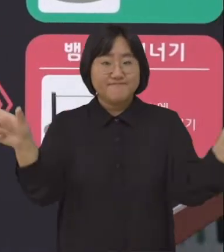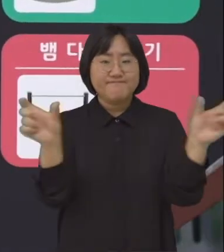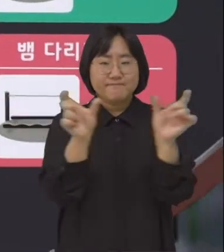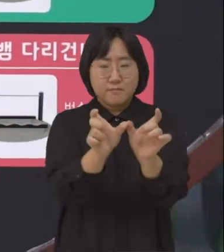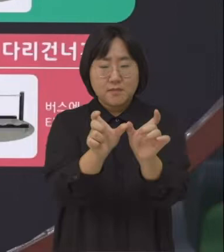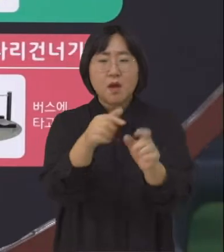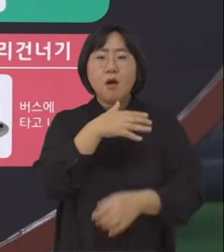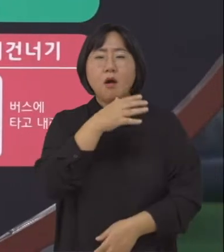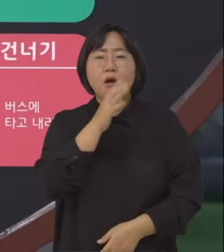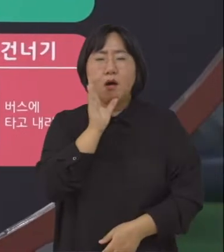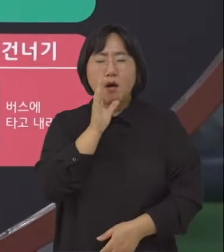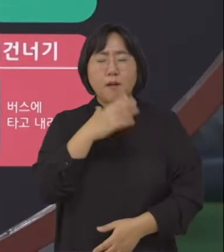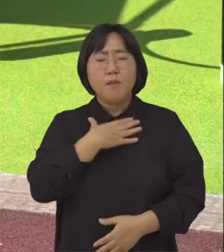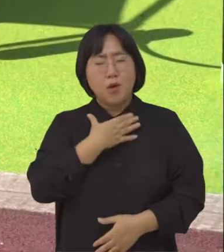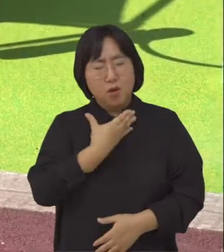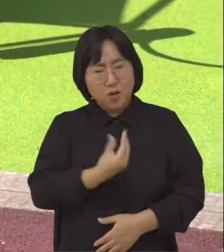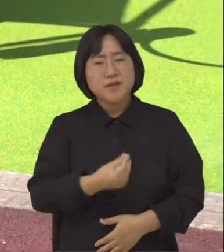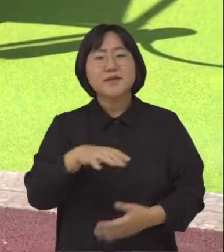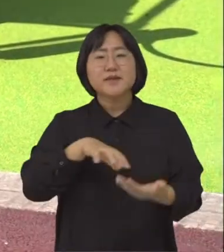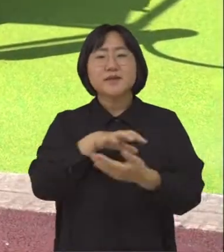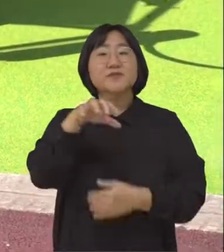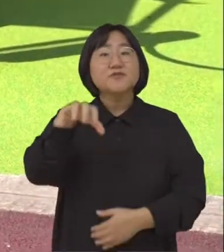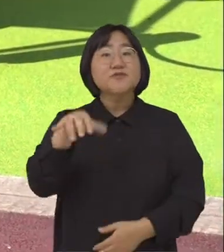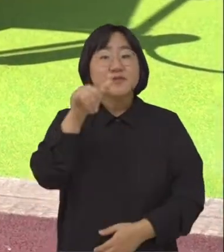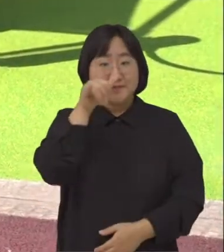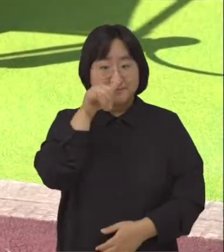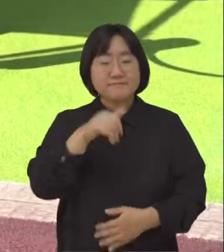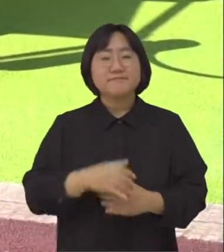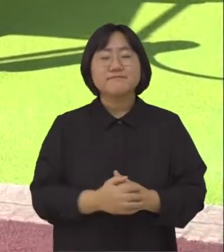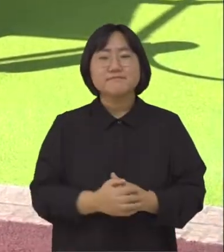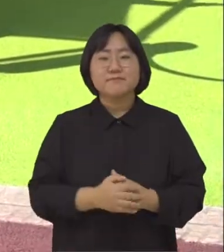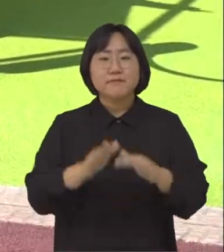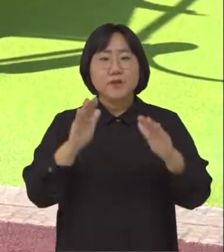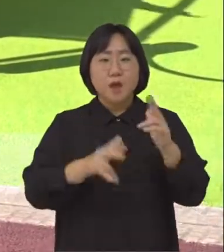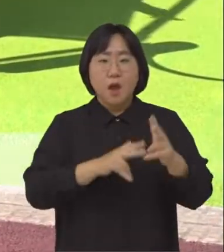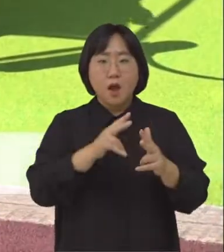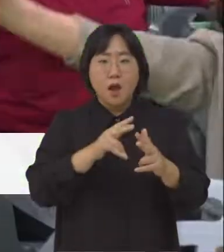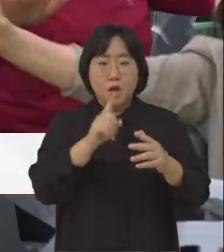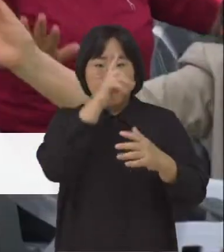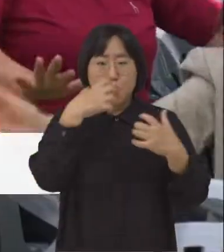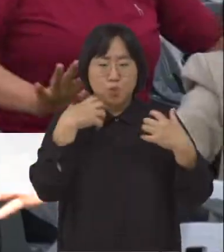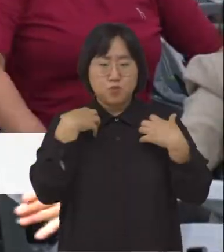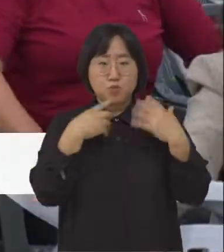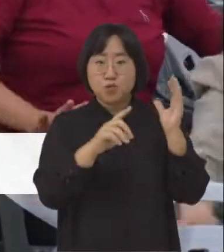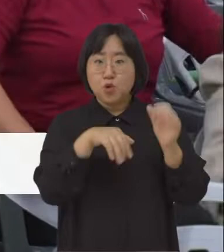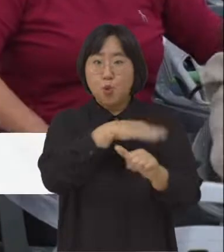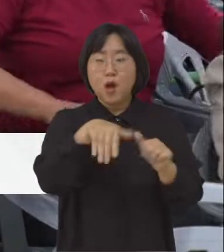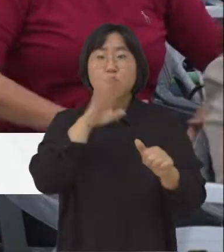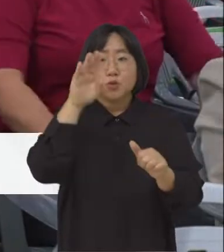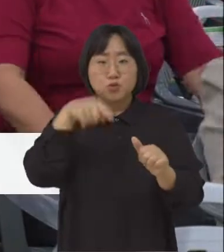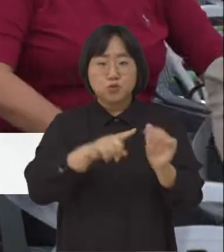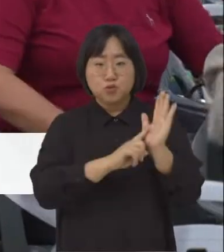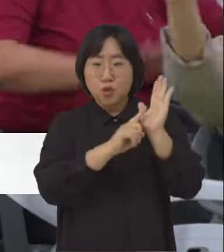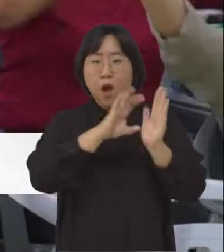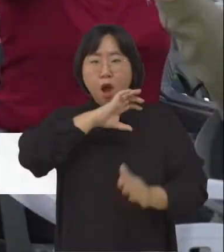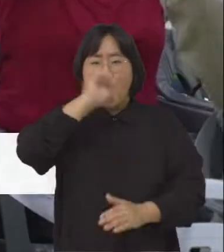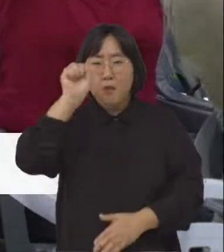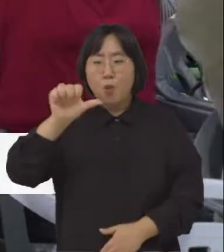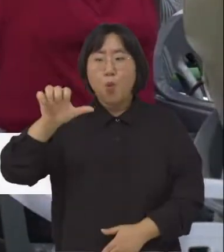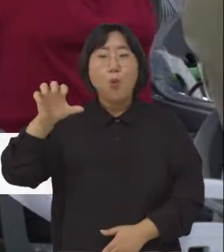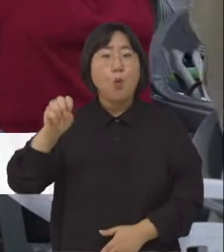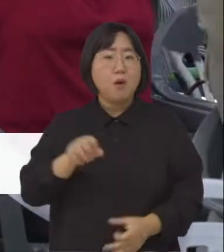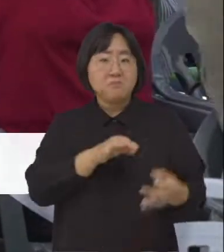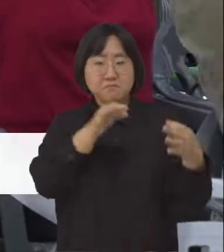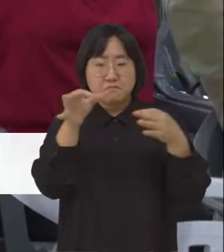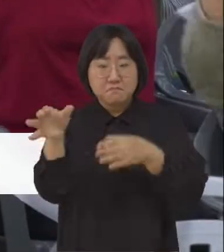편안하게 즐길 수 있는 장소를 말하는데요. 이 사업이 환경부 공모에 선정되면서 총 사업비 5억